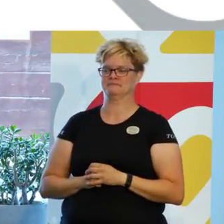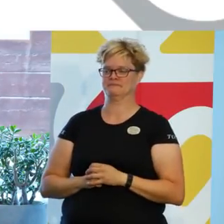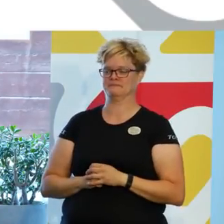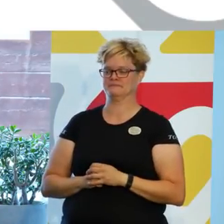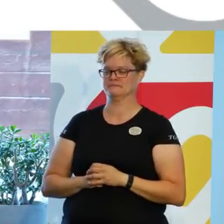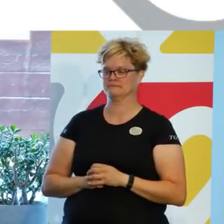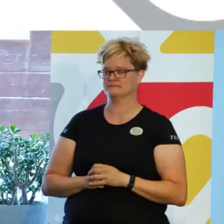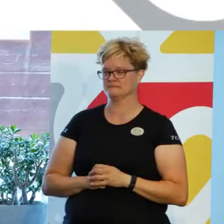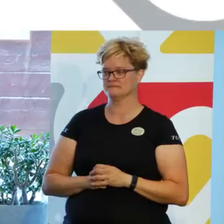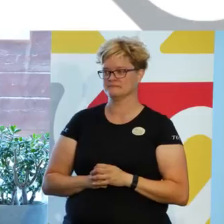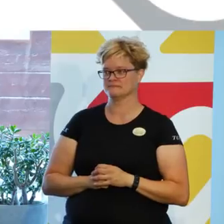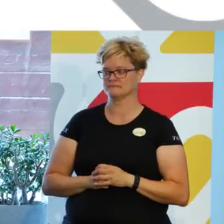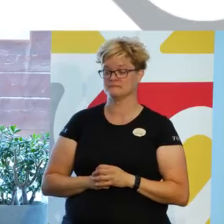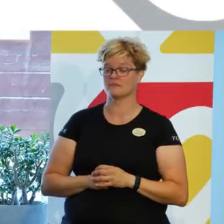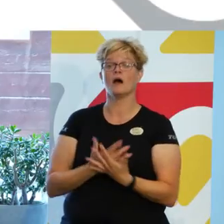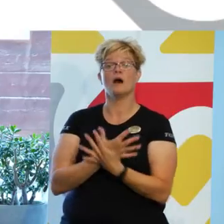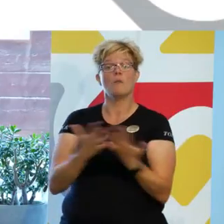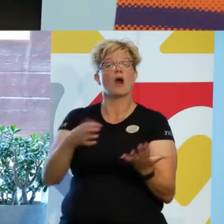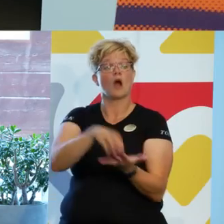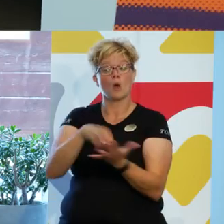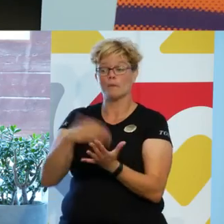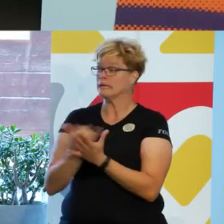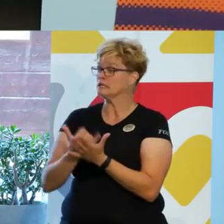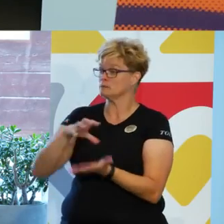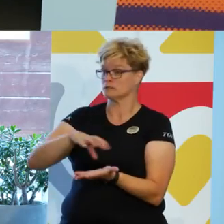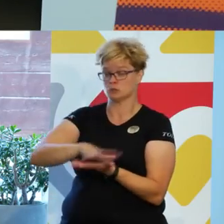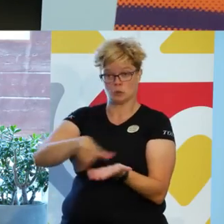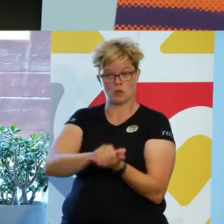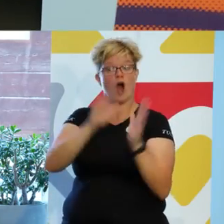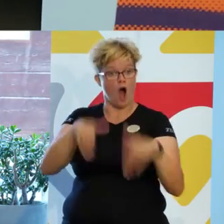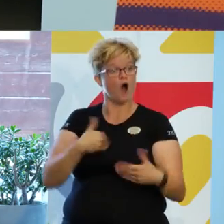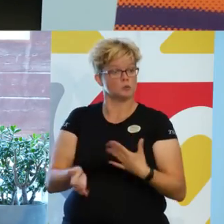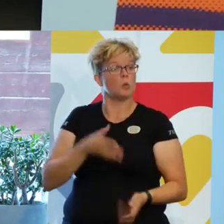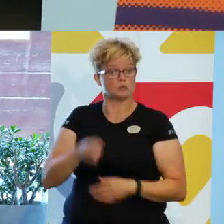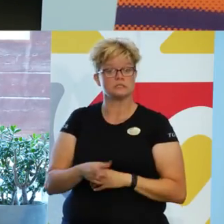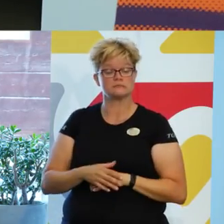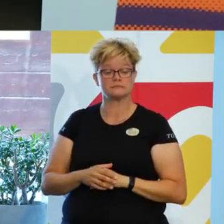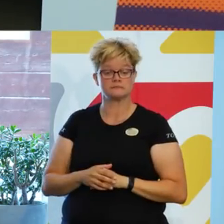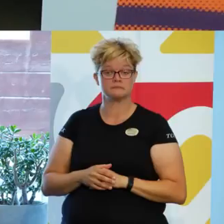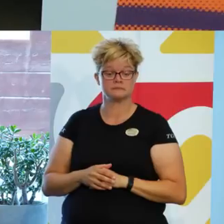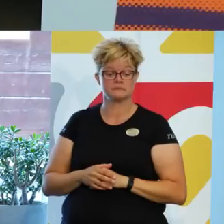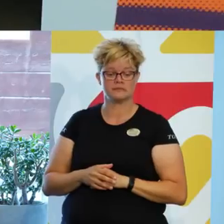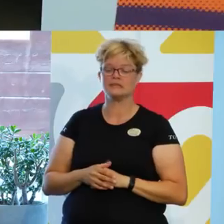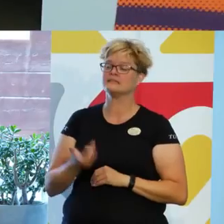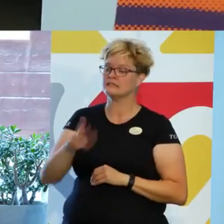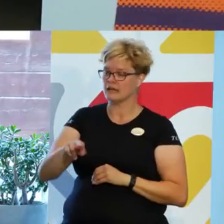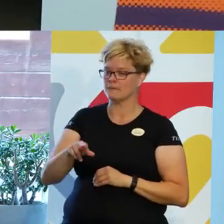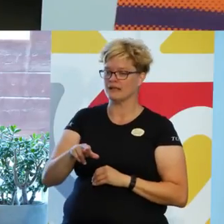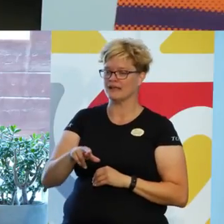Och det är det många kommuner i Skåne som har gjort. Bland annat genom